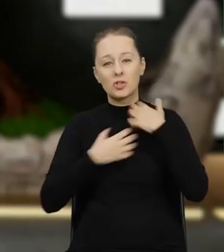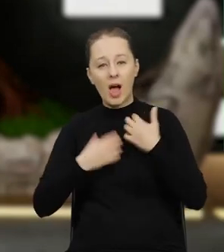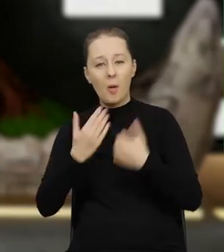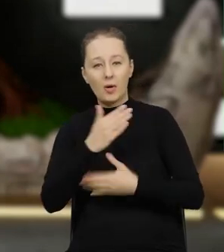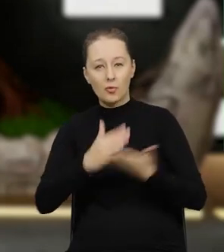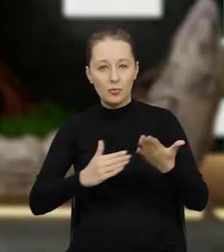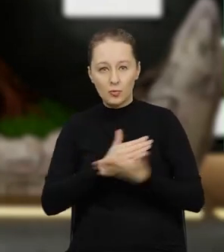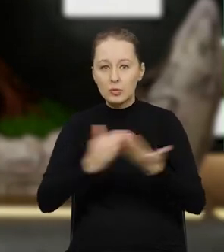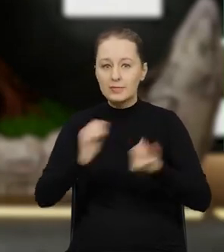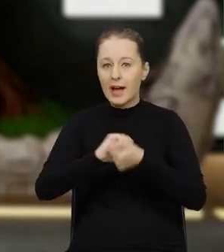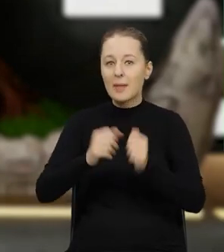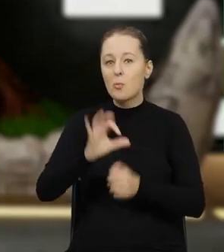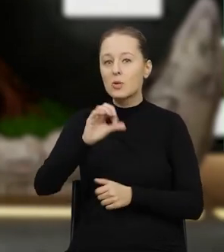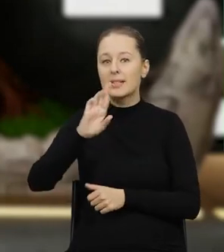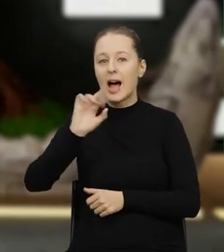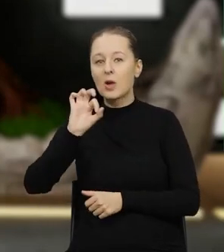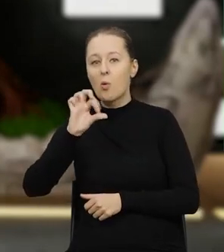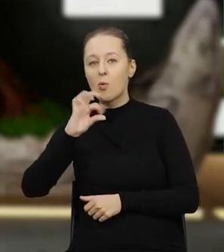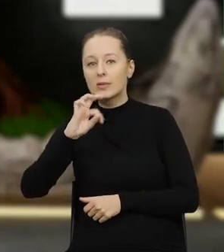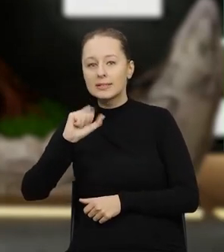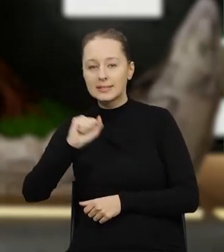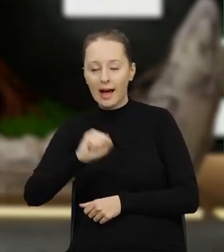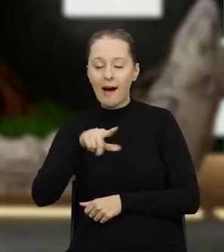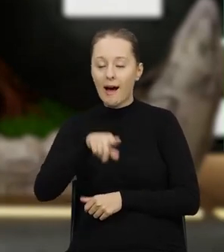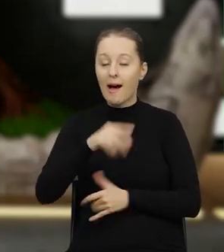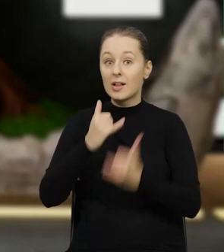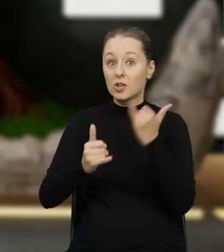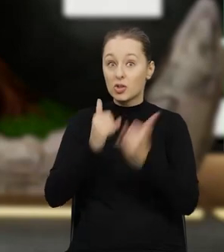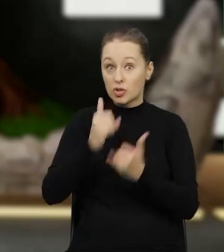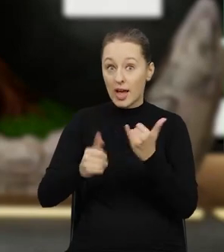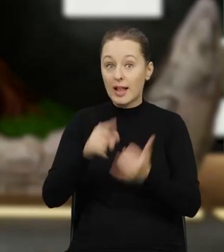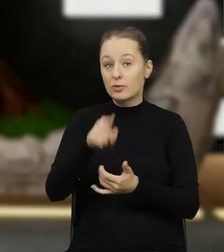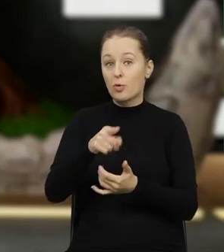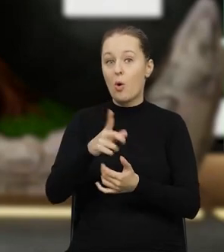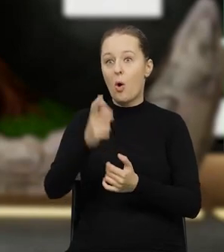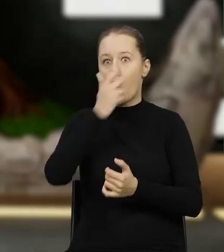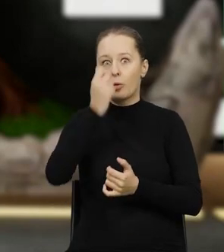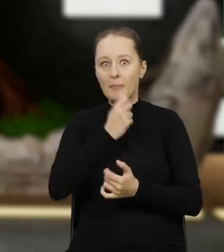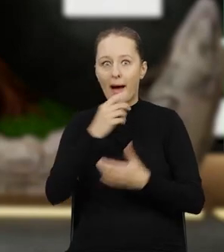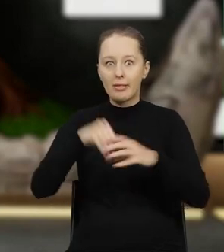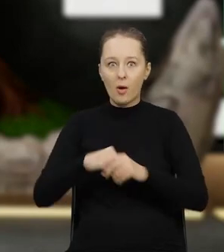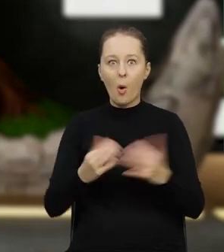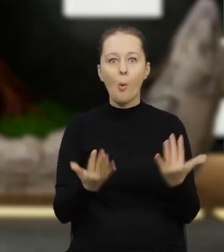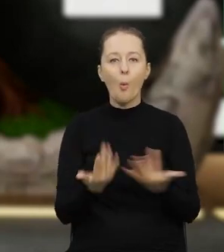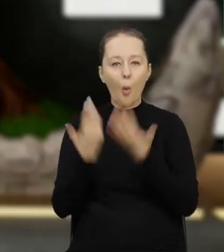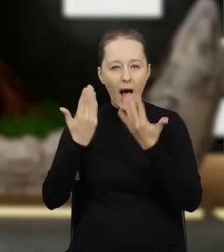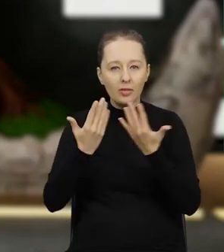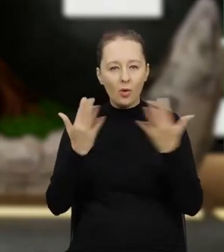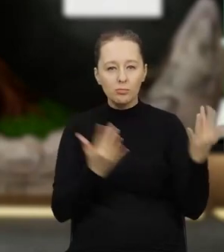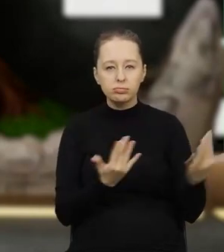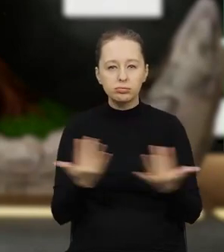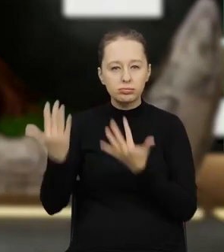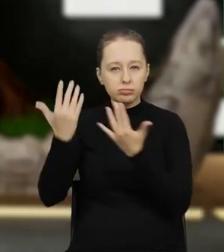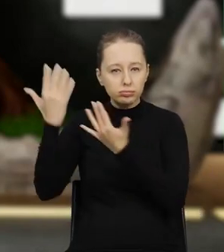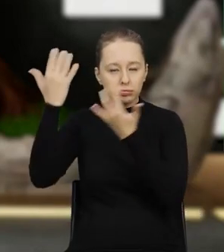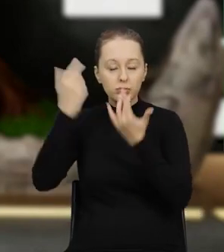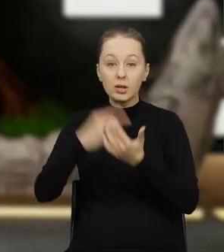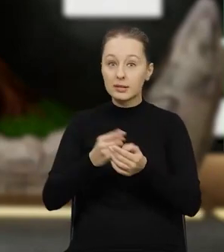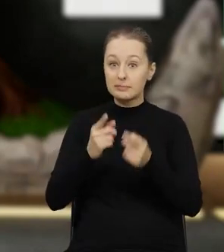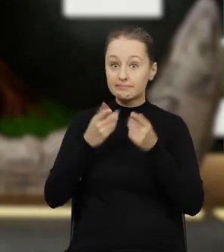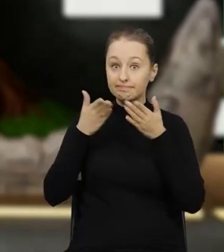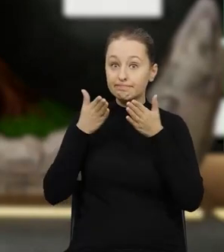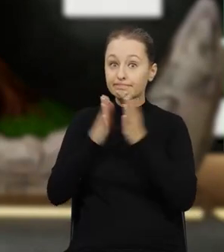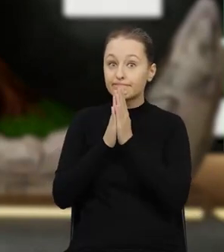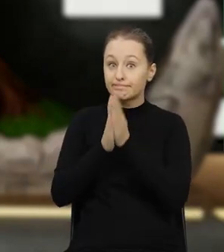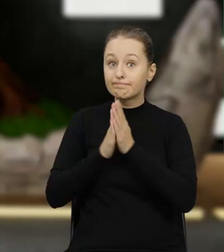marszałek wojewódzki. I oprócz tego, jeżeli mamy do czynienia z odpadami o charakterze palnym, zwracamy się również do